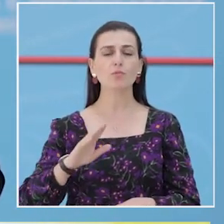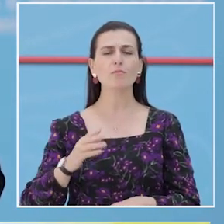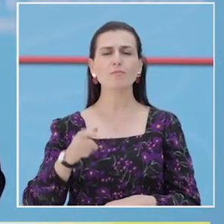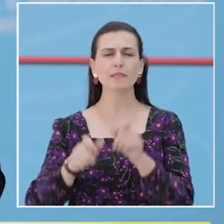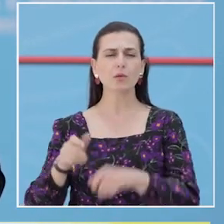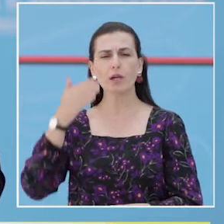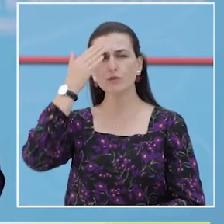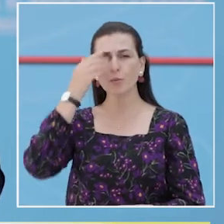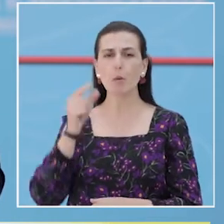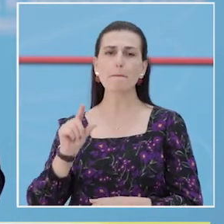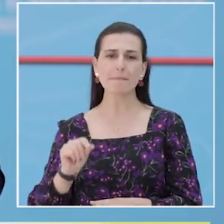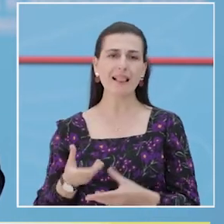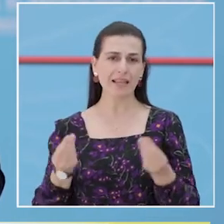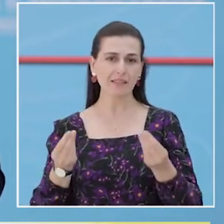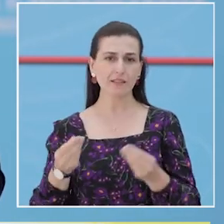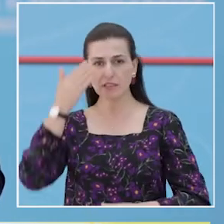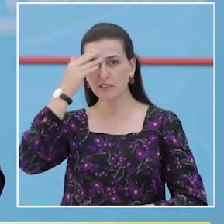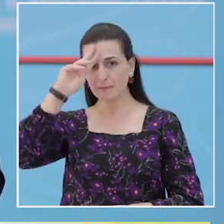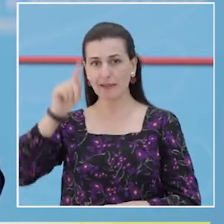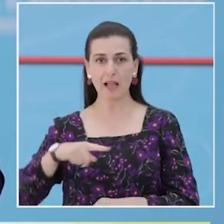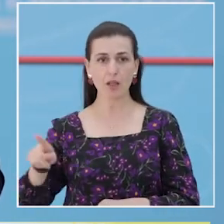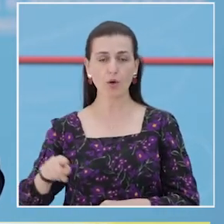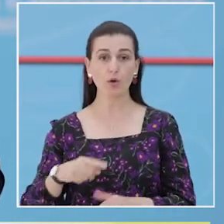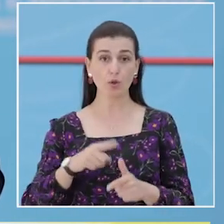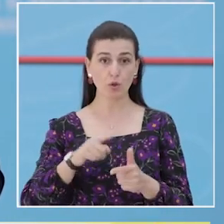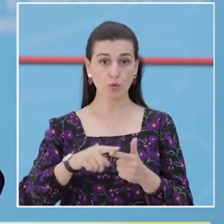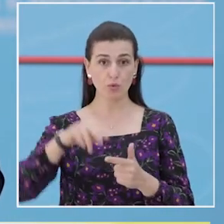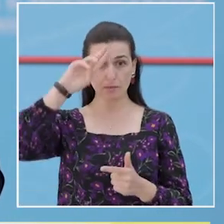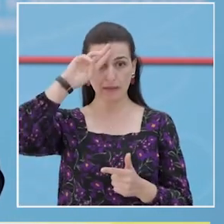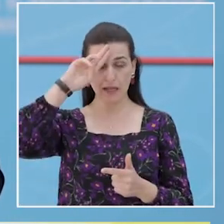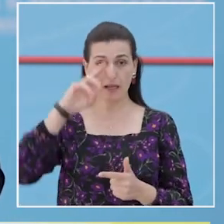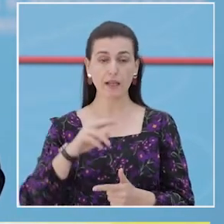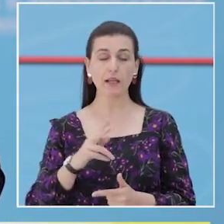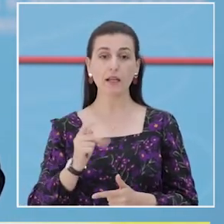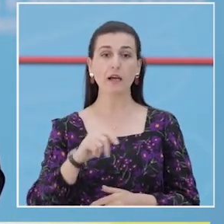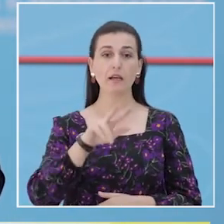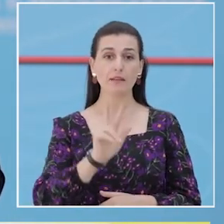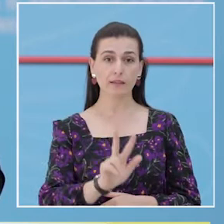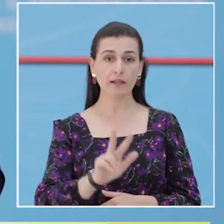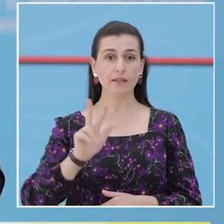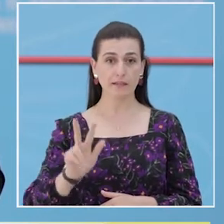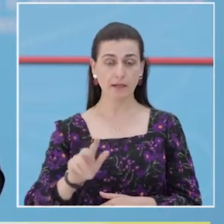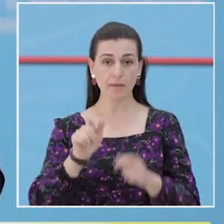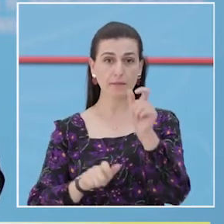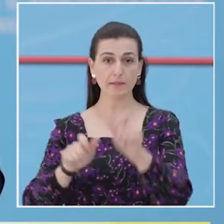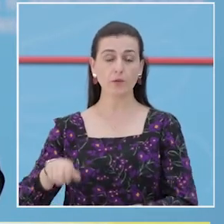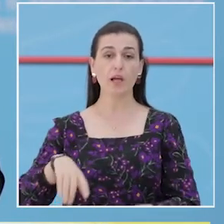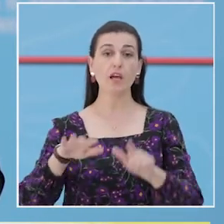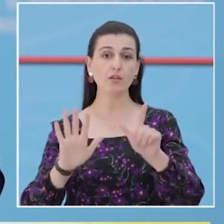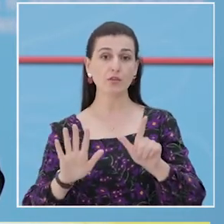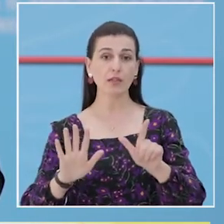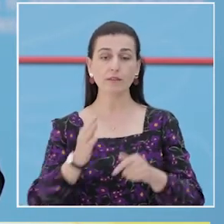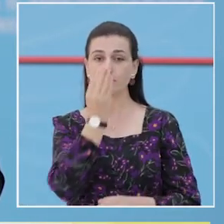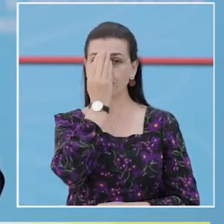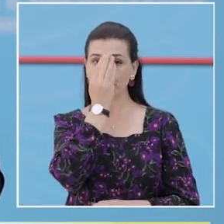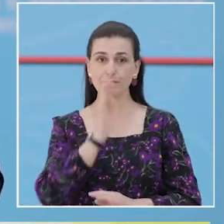pacient aktif, pjesa me madhe tyre nuk ka nevoj për hospitalizim. Në të dy spitalet COVID-19, efektiv dhe